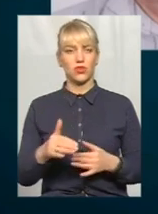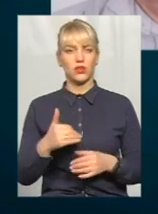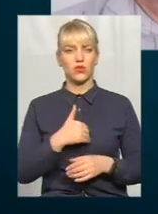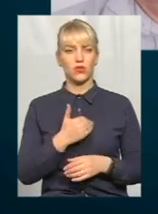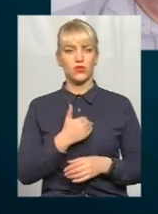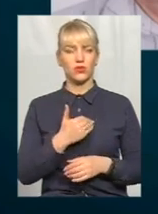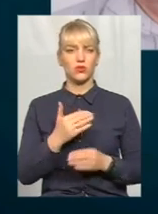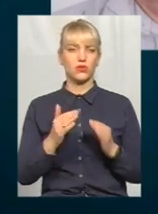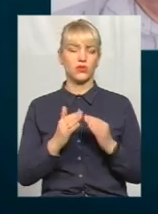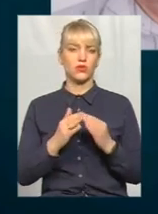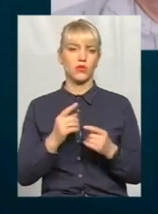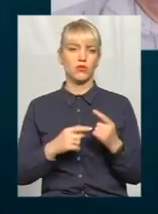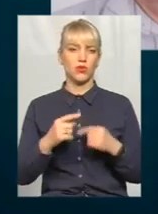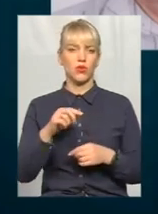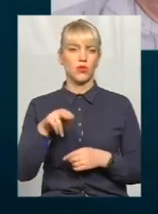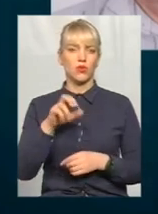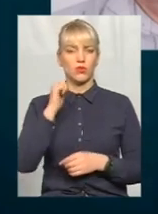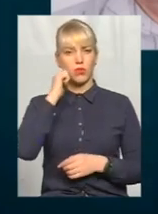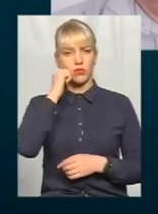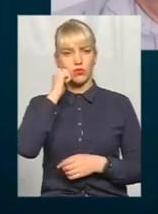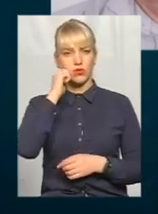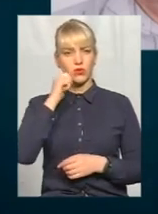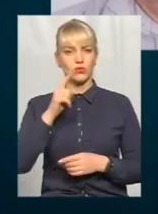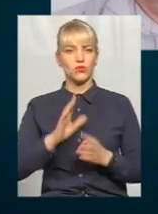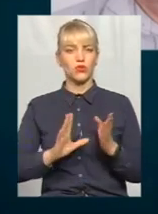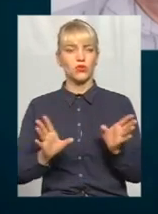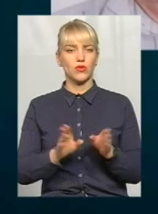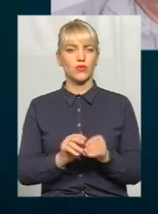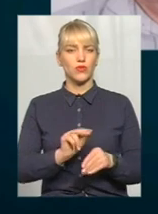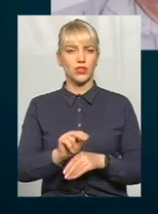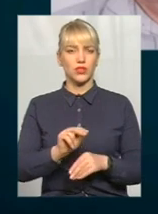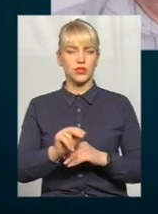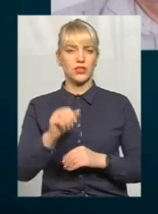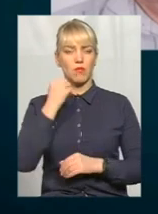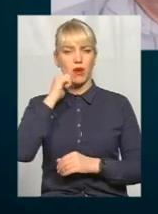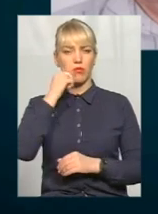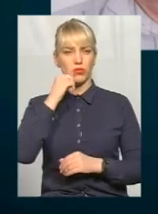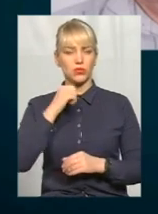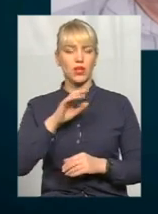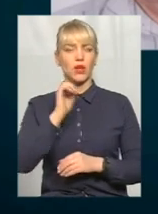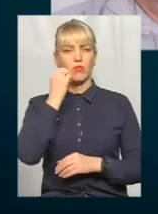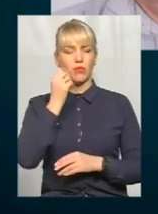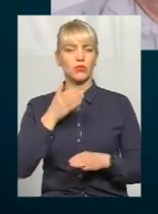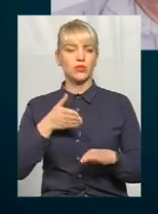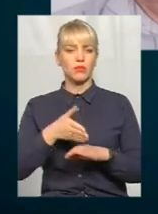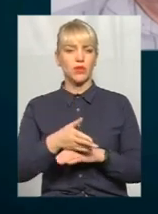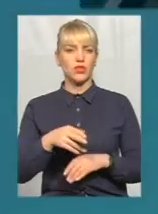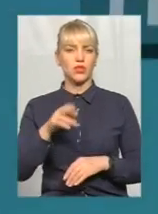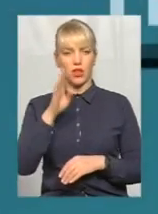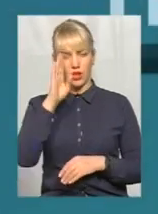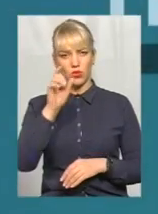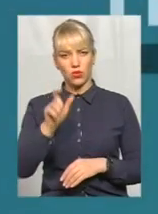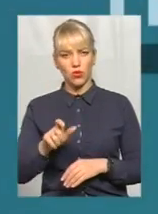додому, до бабусі. Тому що він зараз з бабусою, знаєте. І бабуся приїжджала до нього позавчора.